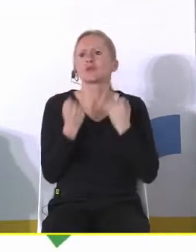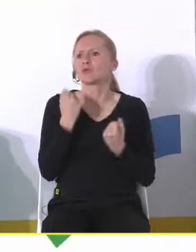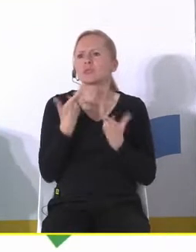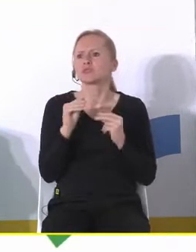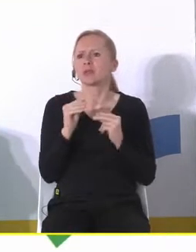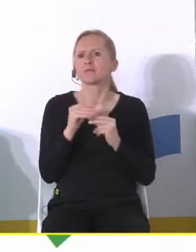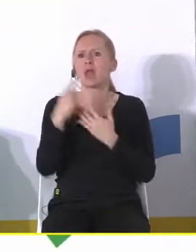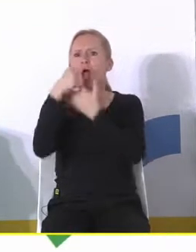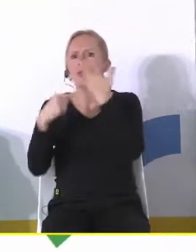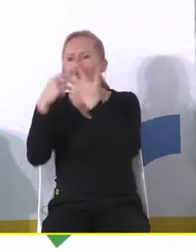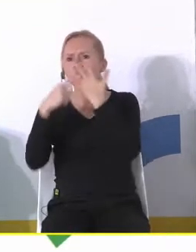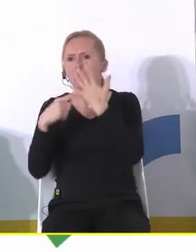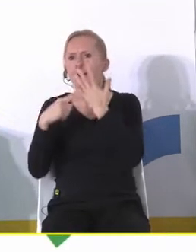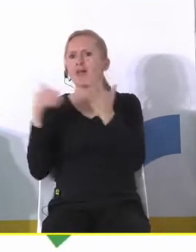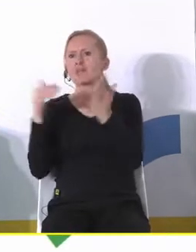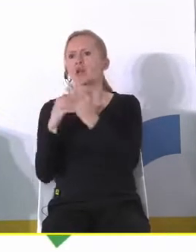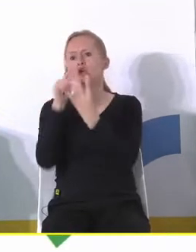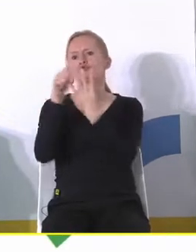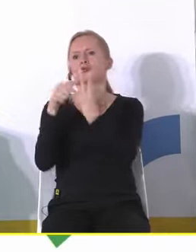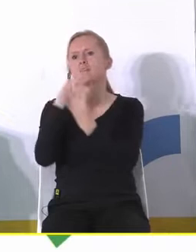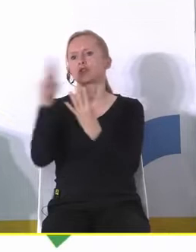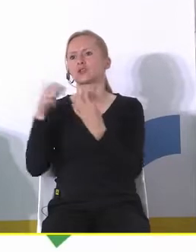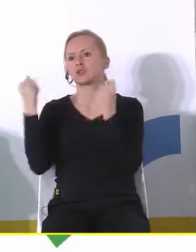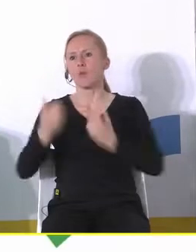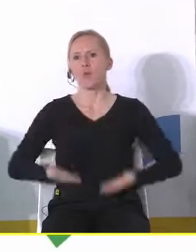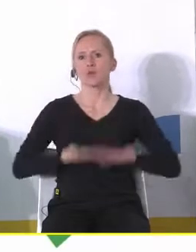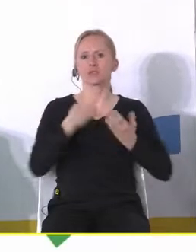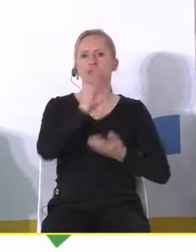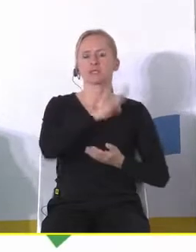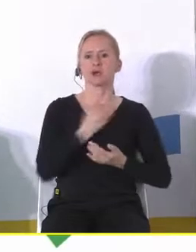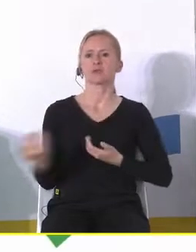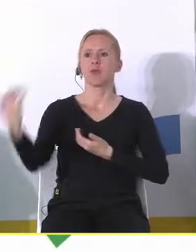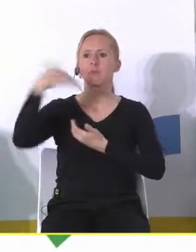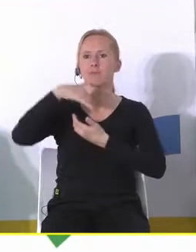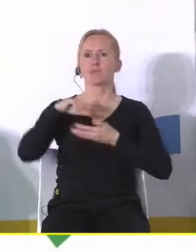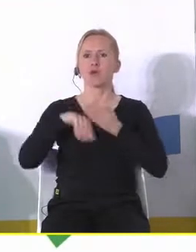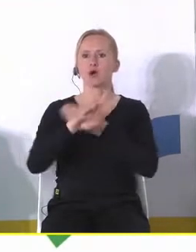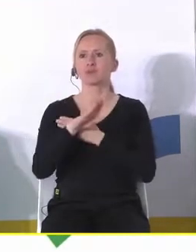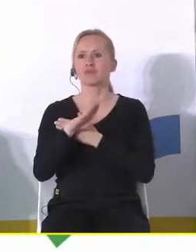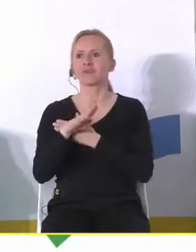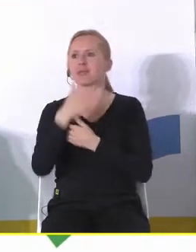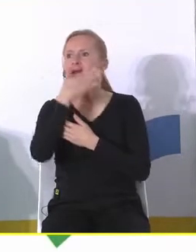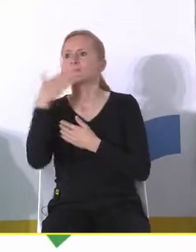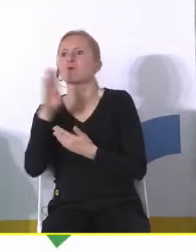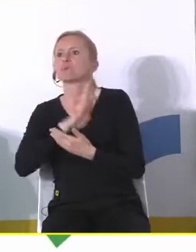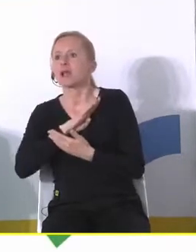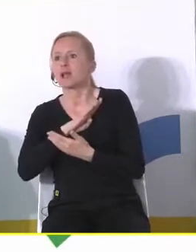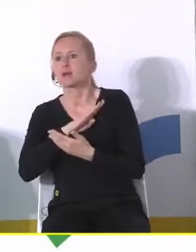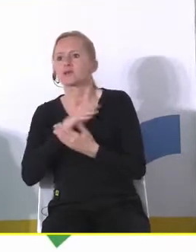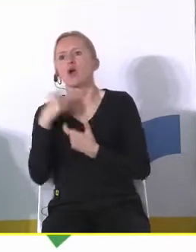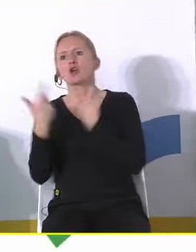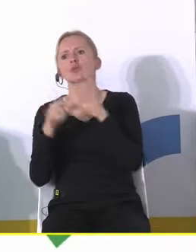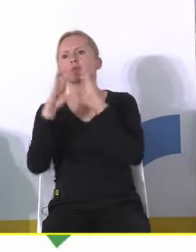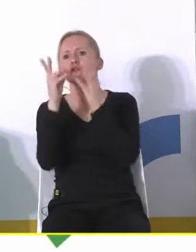ludności może się zmienić tylko na skutek działania czterech czynników urodzenia zgony napływ odpływ ludności o umieralności nie mówmy zakładam że robimy